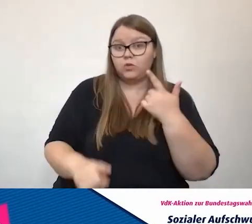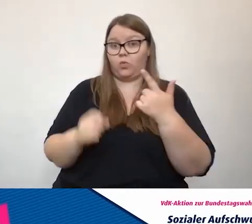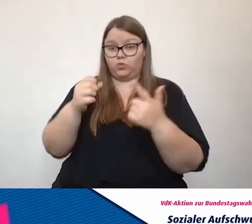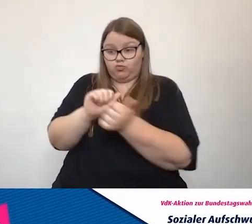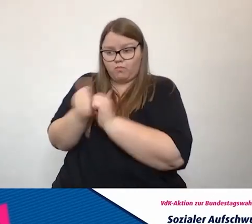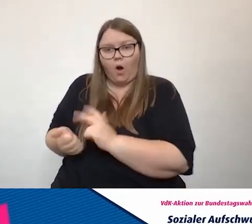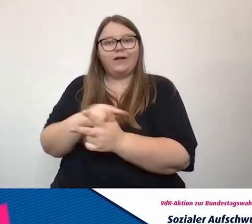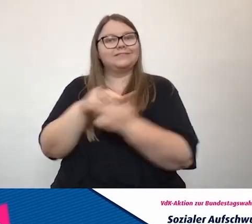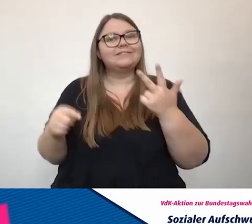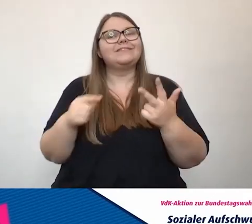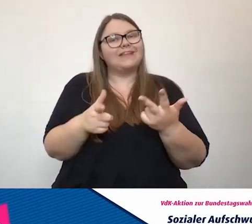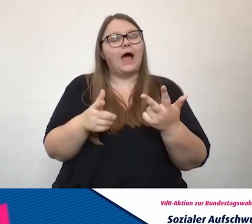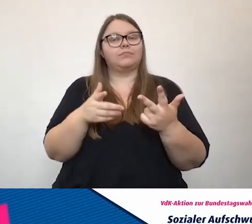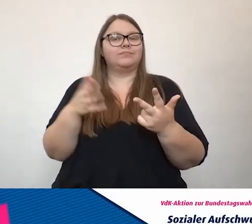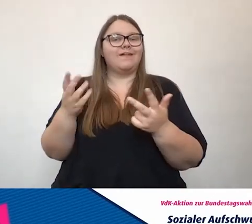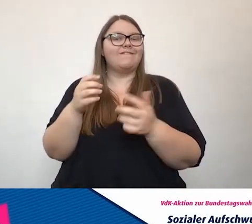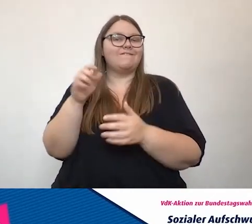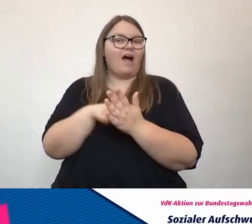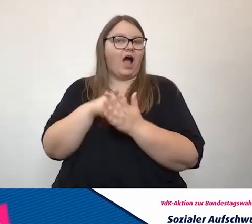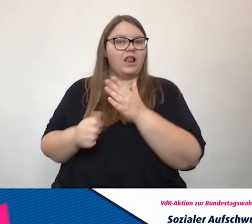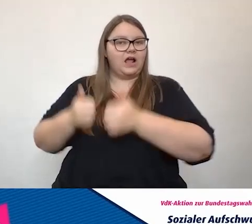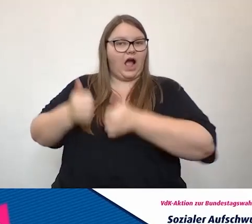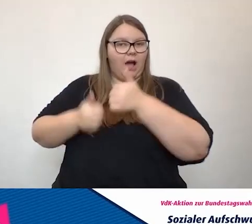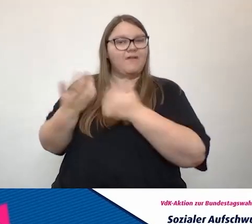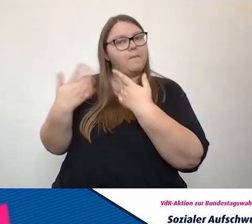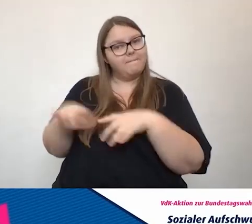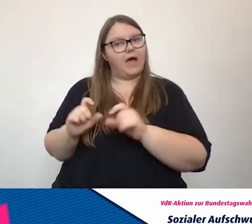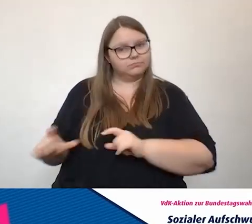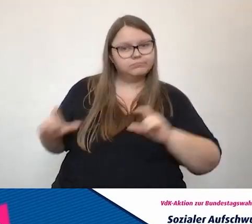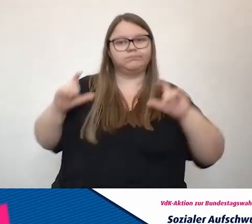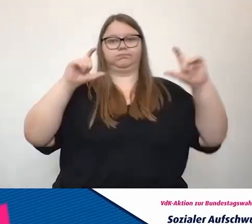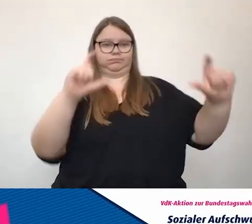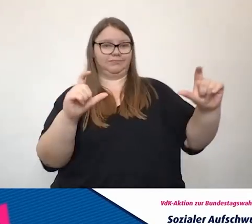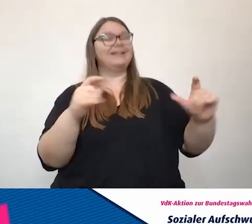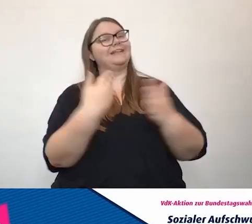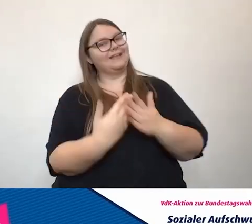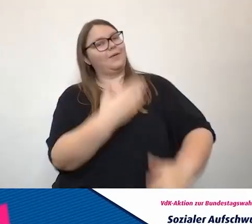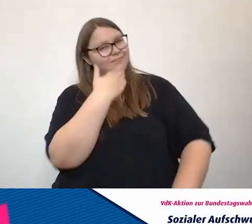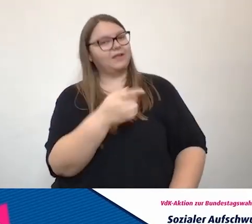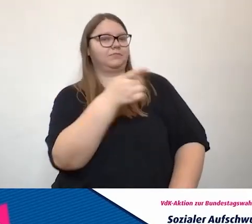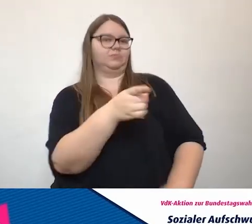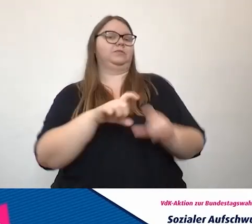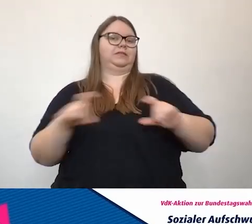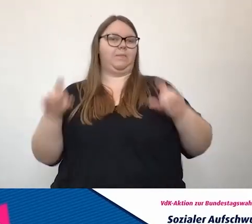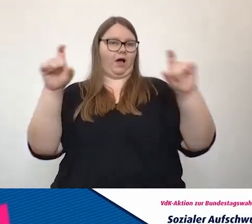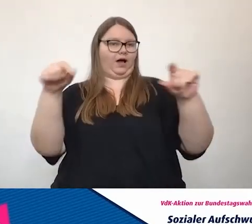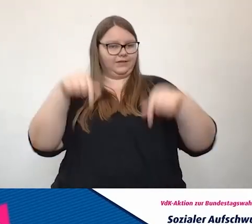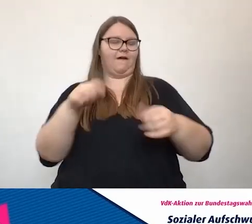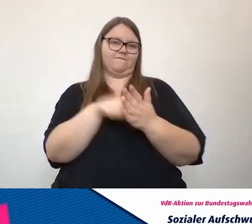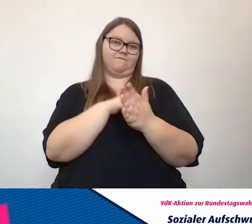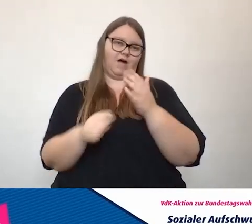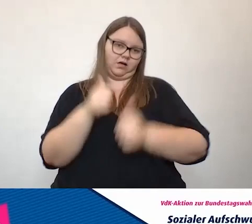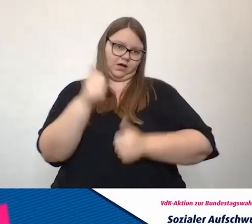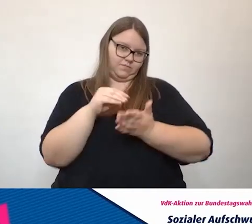echt gewünscht, dass das mehr Thema im Wahlkampf auch ist. Deswegen umso schöner, dass du es zum Thema im Wahlkampf machst. Das finde ich klasse. Ja,